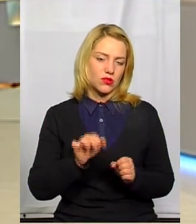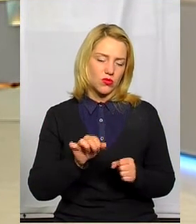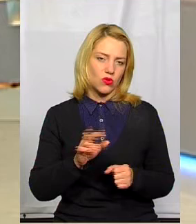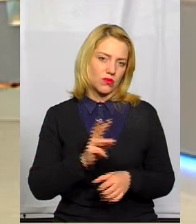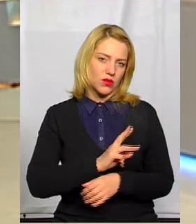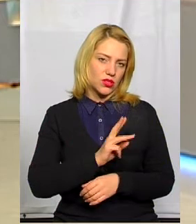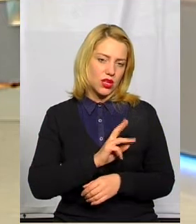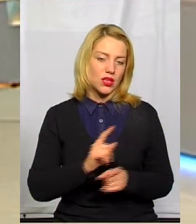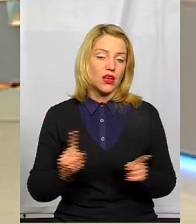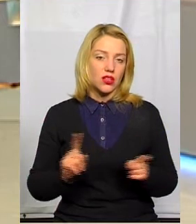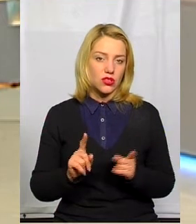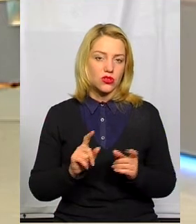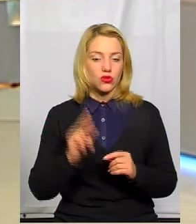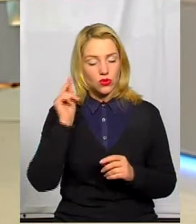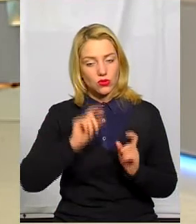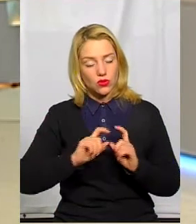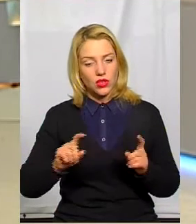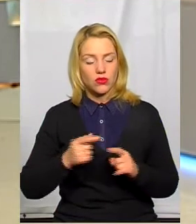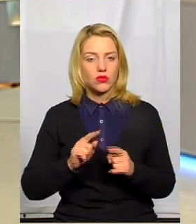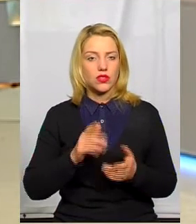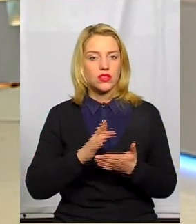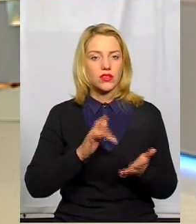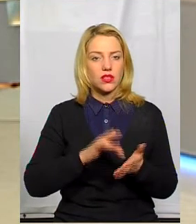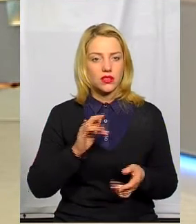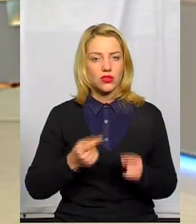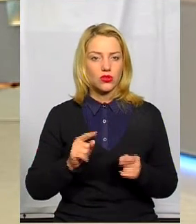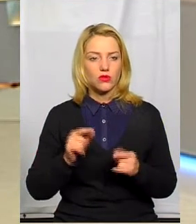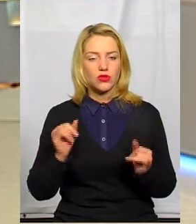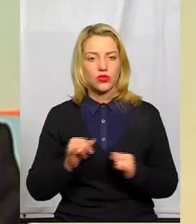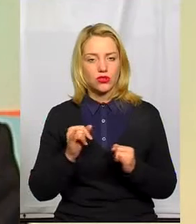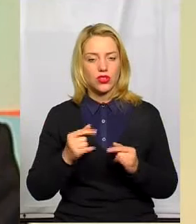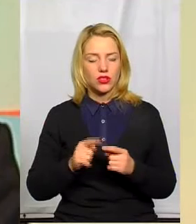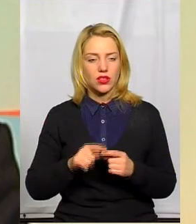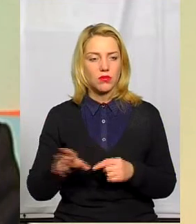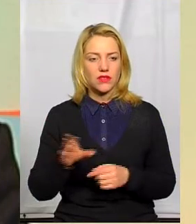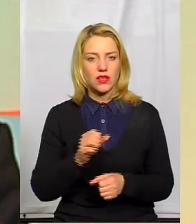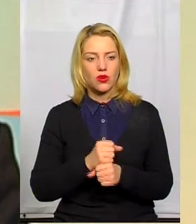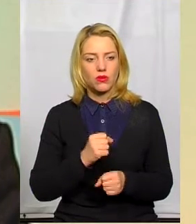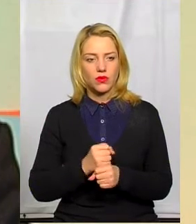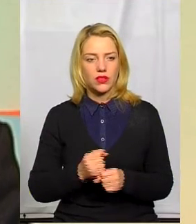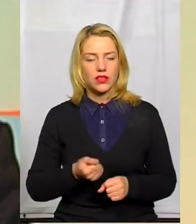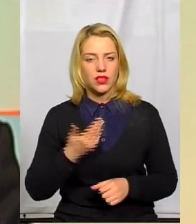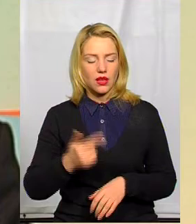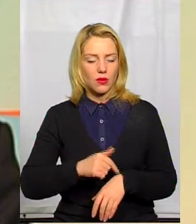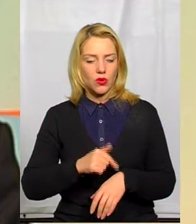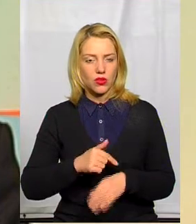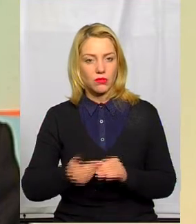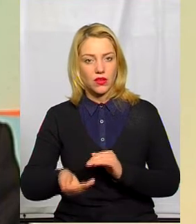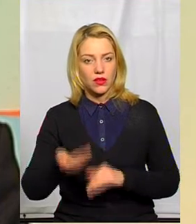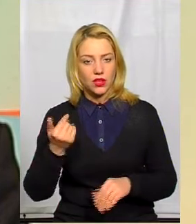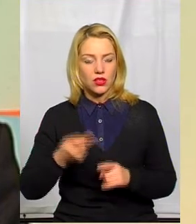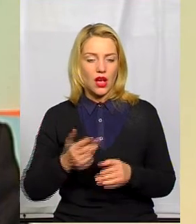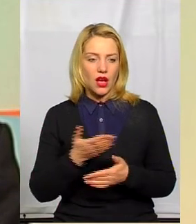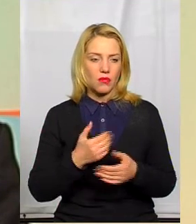Щодо школярів, звичайно, тут все йде трішки централізованіше, тому що історично нам треба це робити декількома годинами раніше, але ми